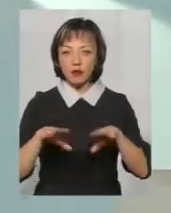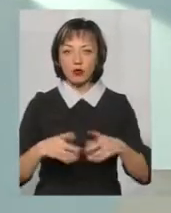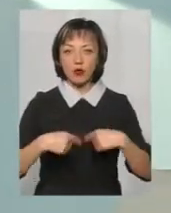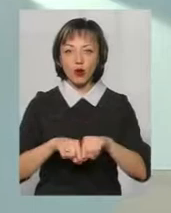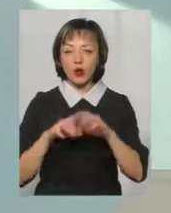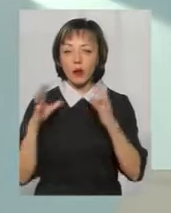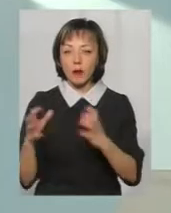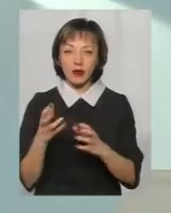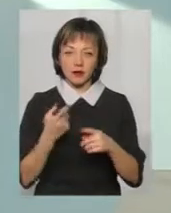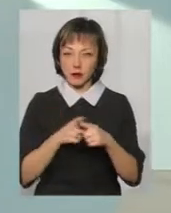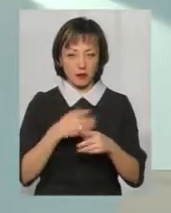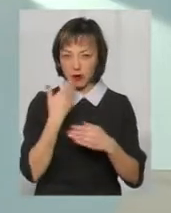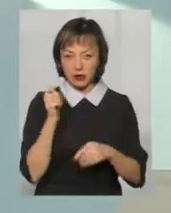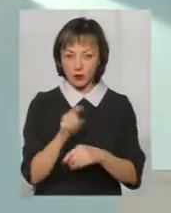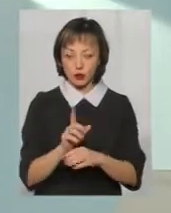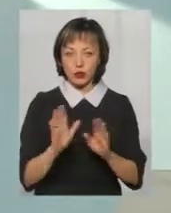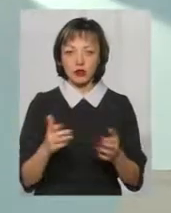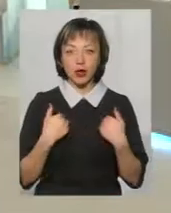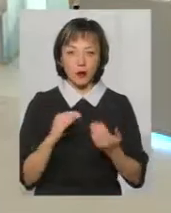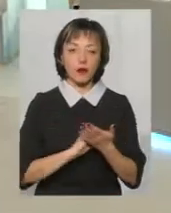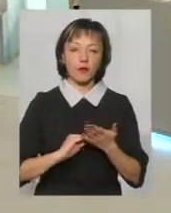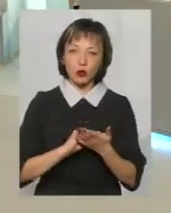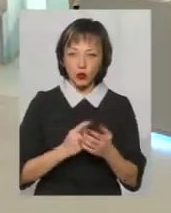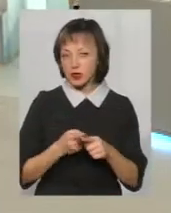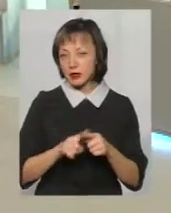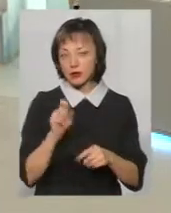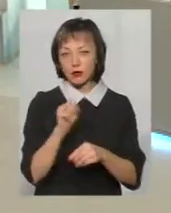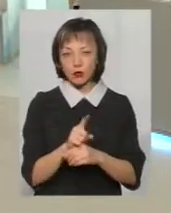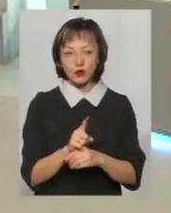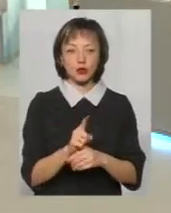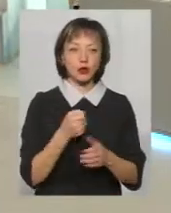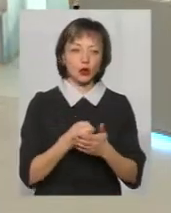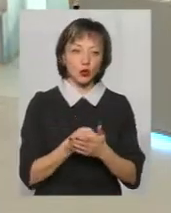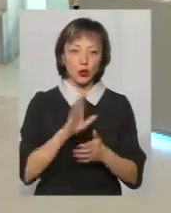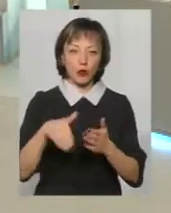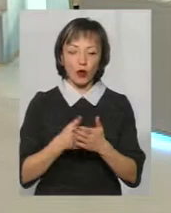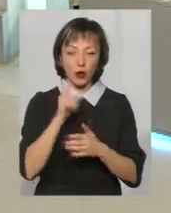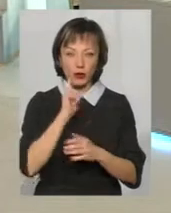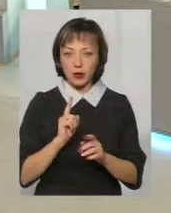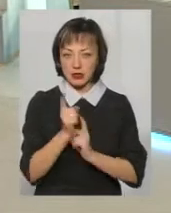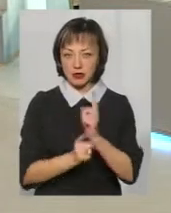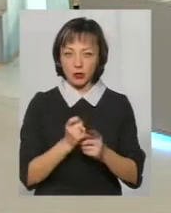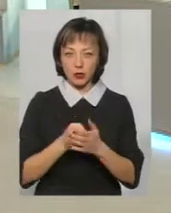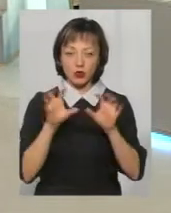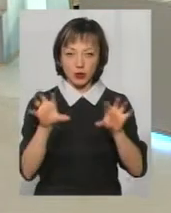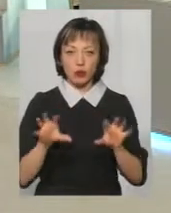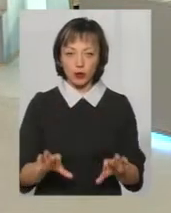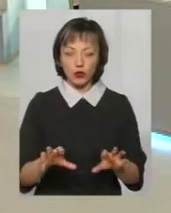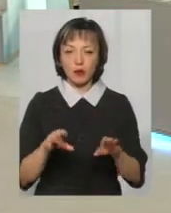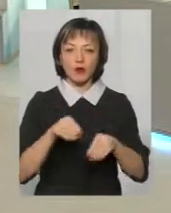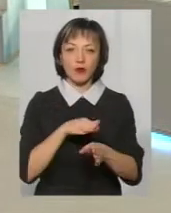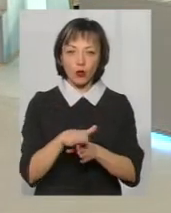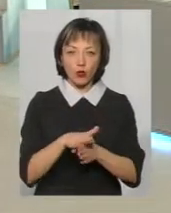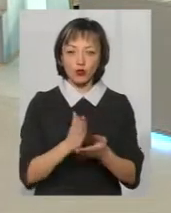і опікування, в них немає цих функцій. Тому я повторюю, що ці функції, поки немає змін до законодавства, буде